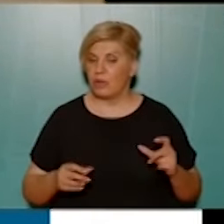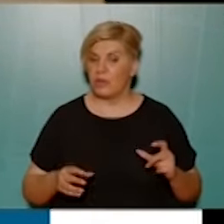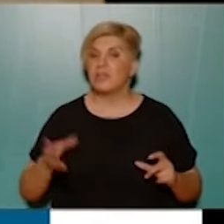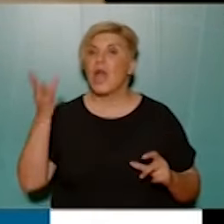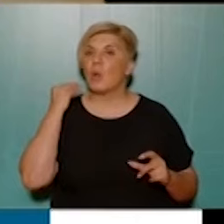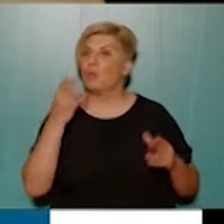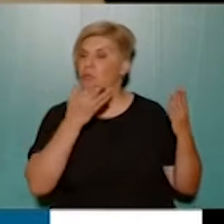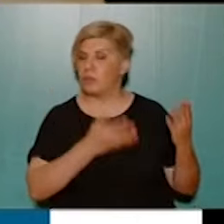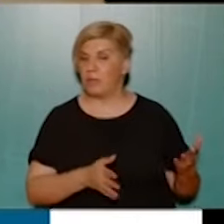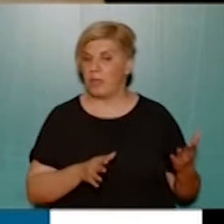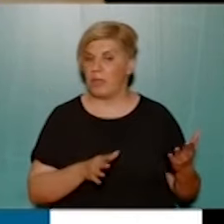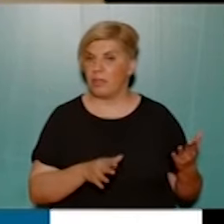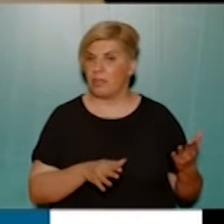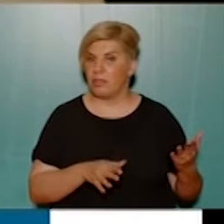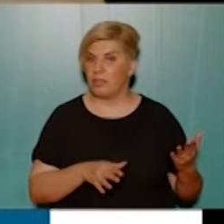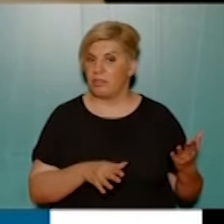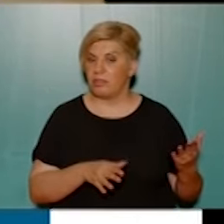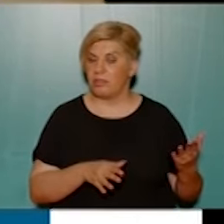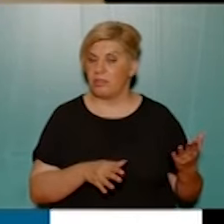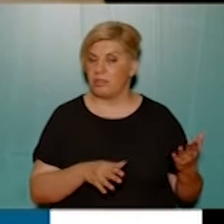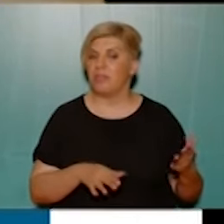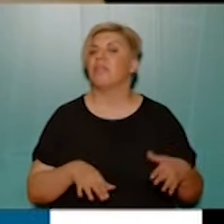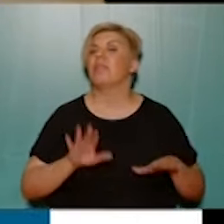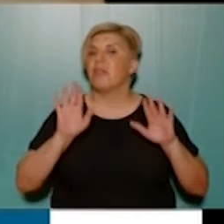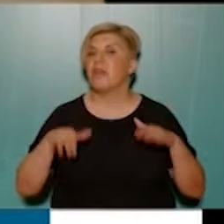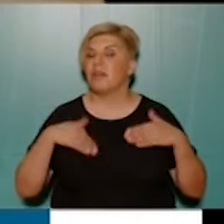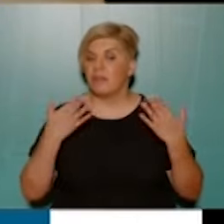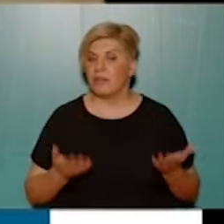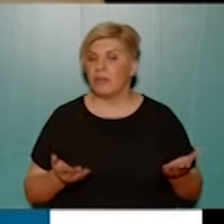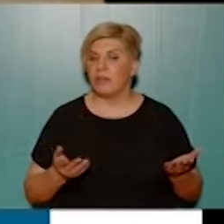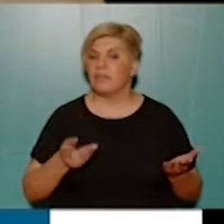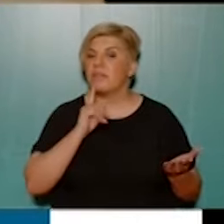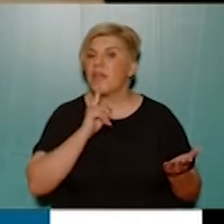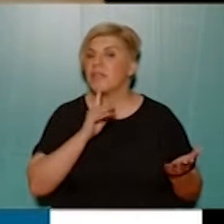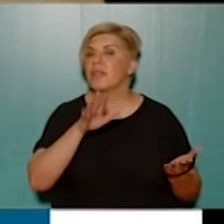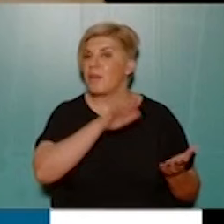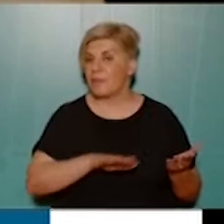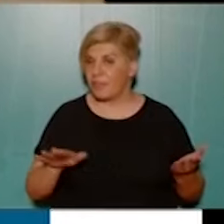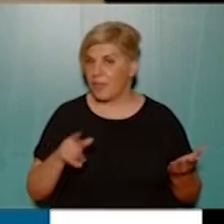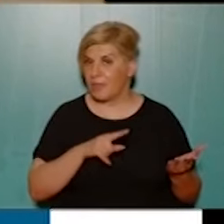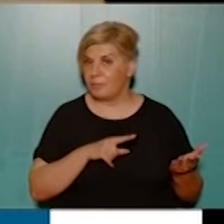ακούσαμε, δεν είναι για τα ίδια τα παιδιά,